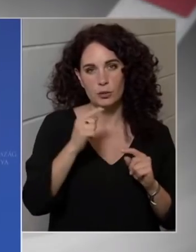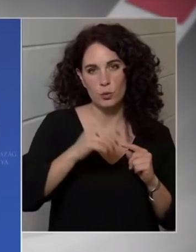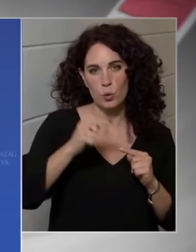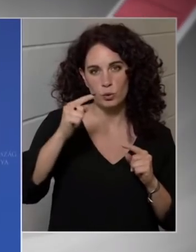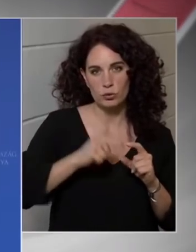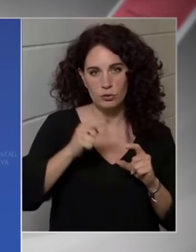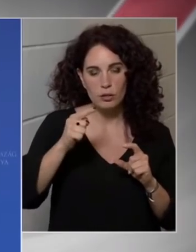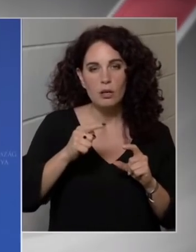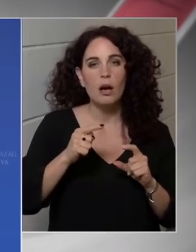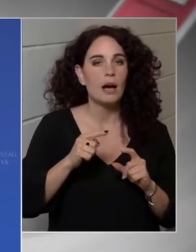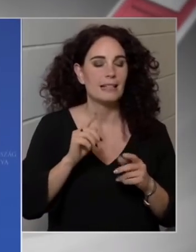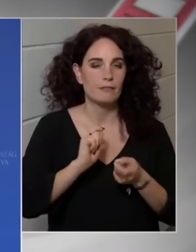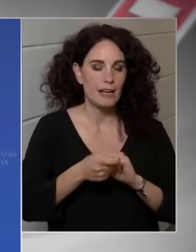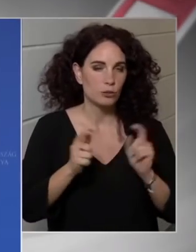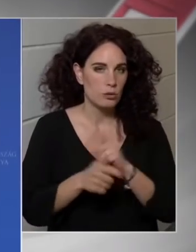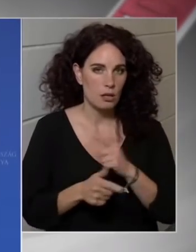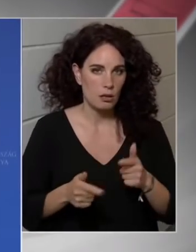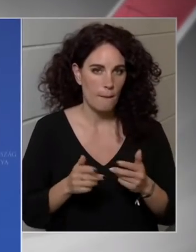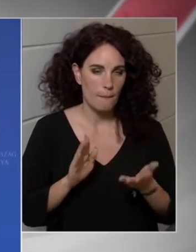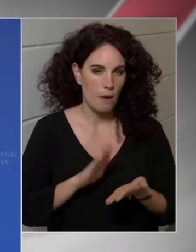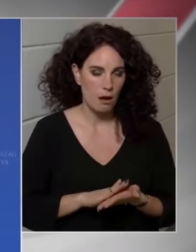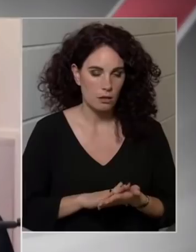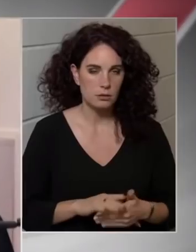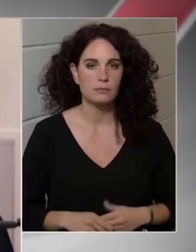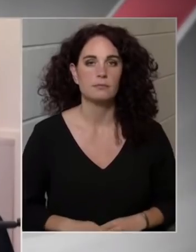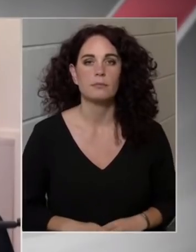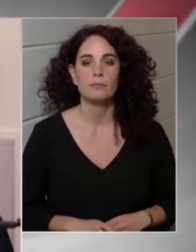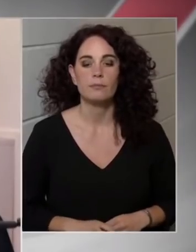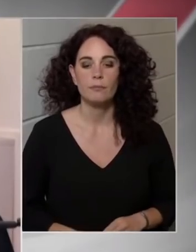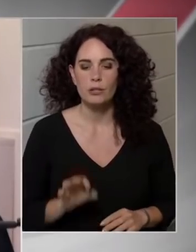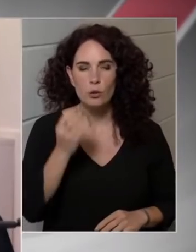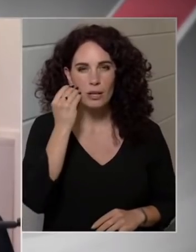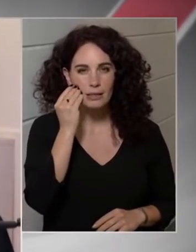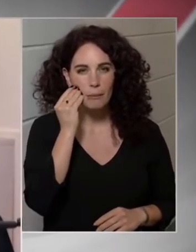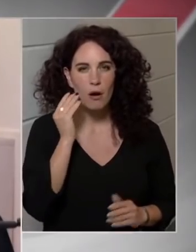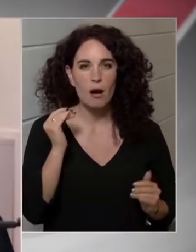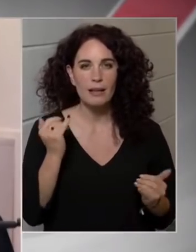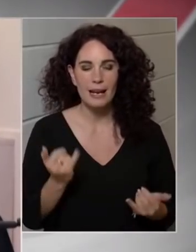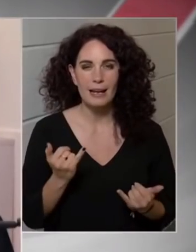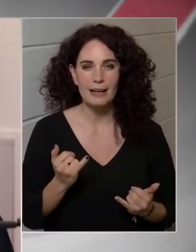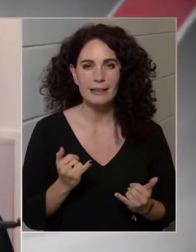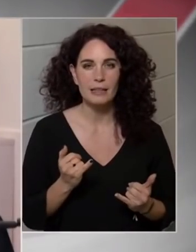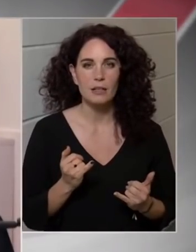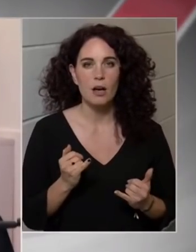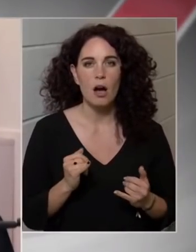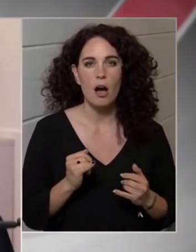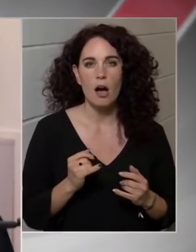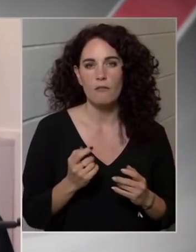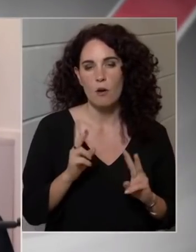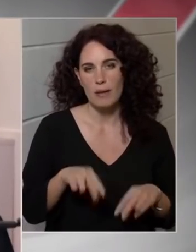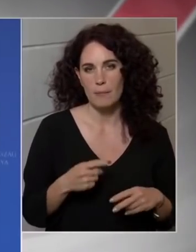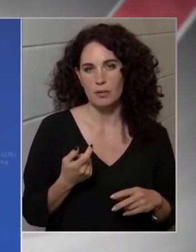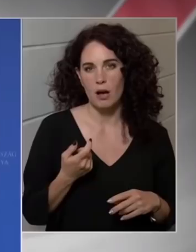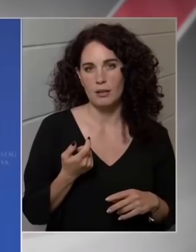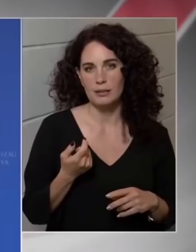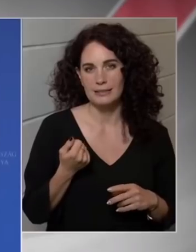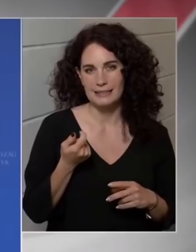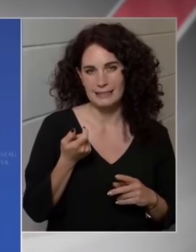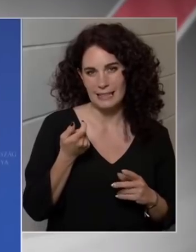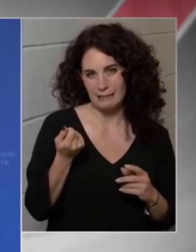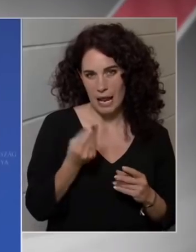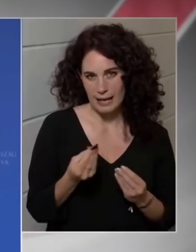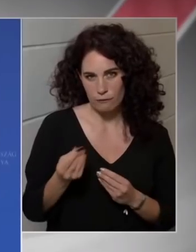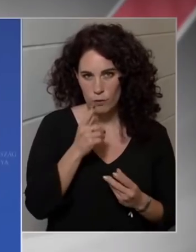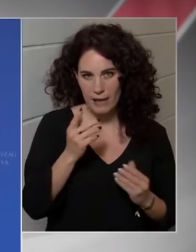azok változatlanul fognak maradni. Jól értem, hogy jelenlegi kiskereskedelmi különadónak a tételeit strofolják fel, tehát úgy fog megjelenni. A